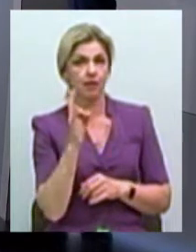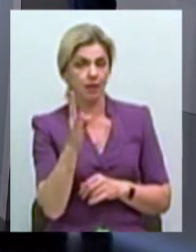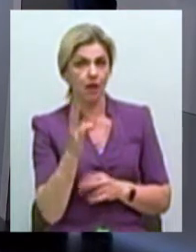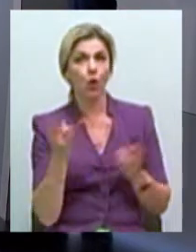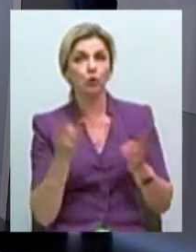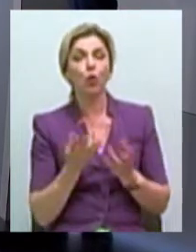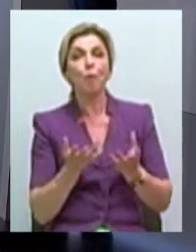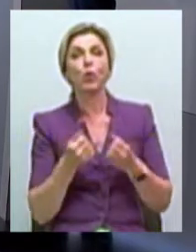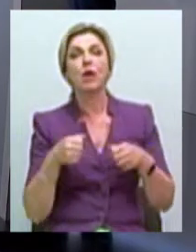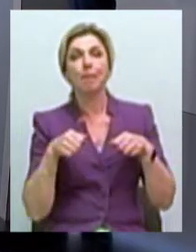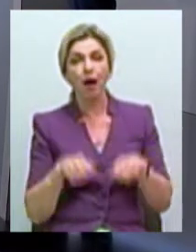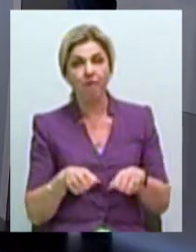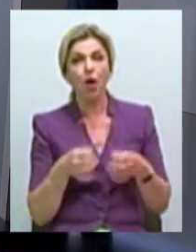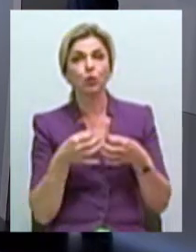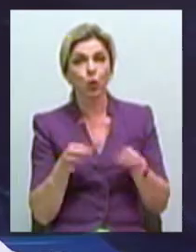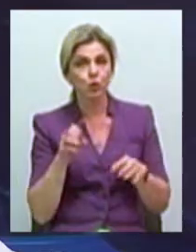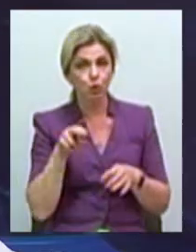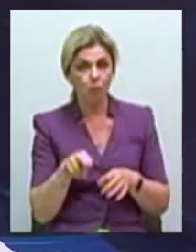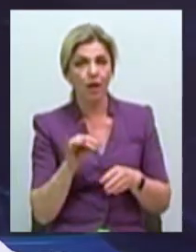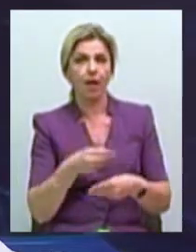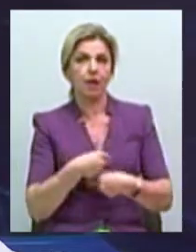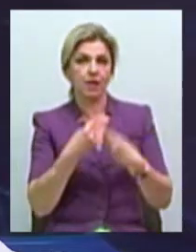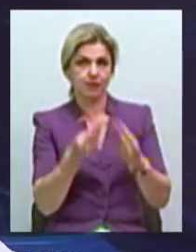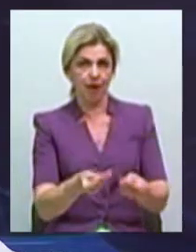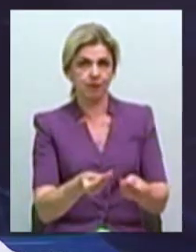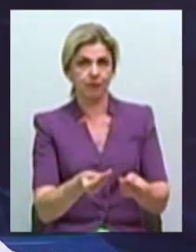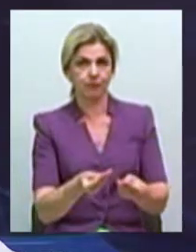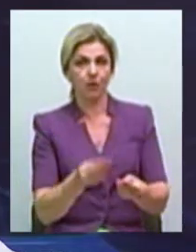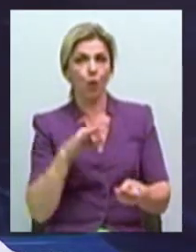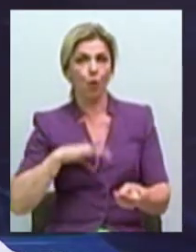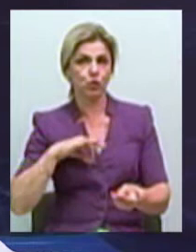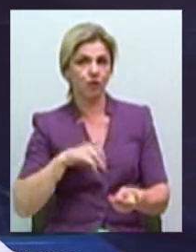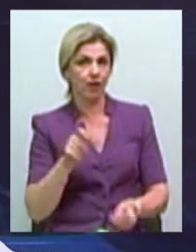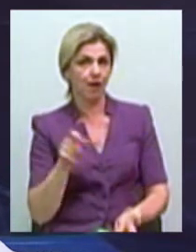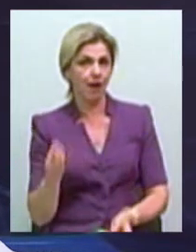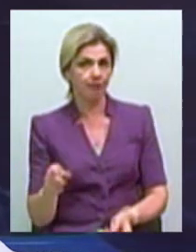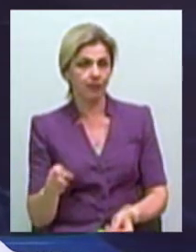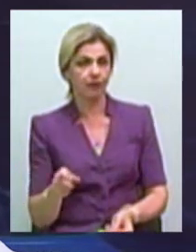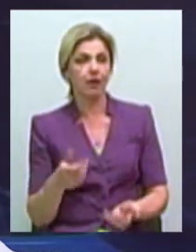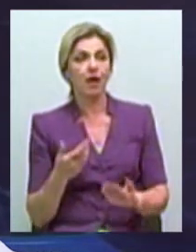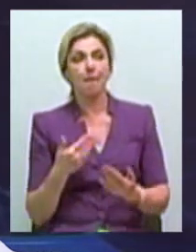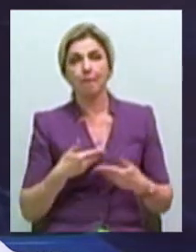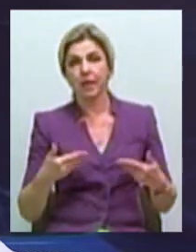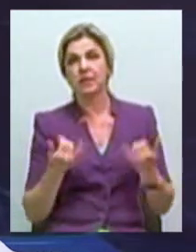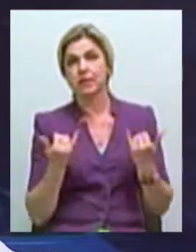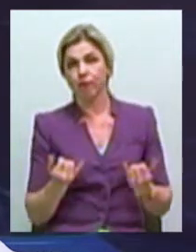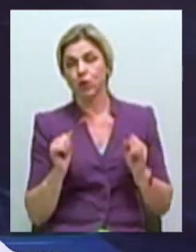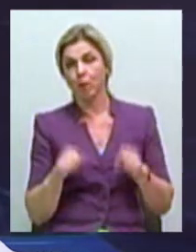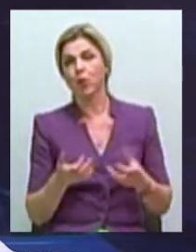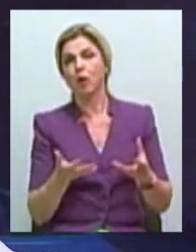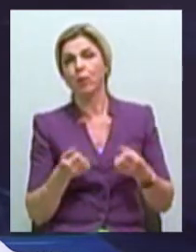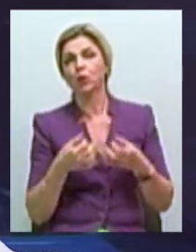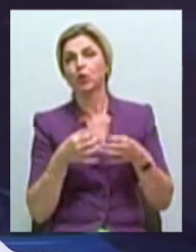просто получить права доступа и раздать их пользователям. То есть условно говоря, мы сегодня можем получить